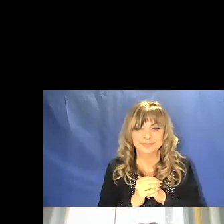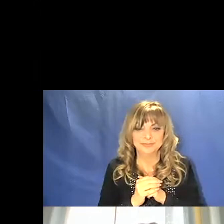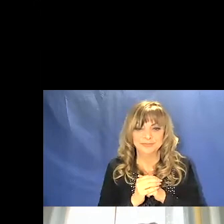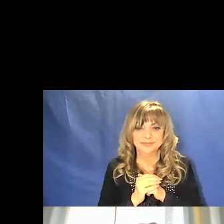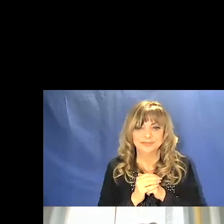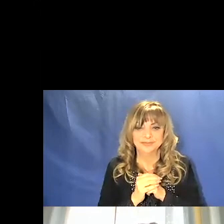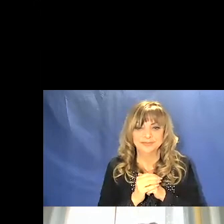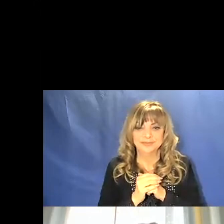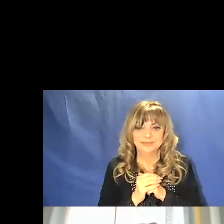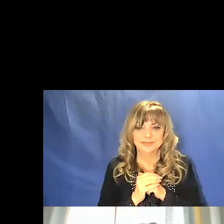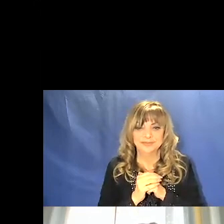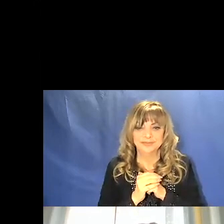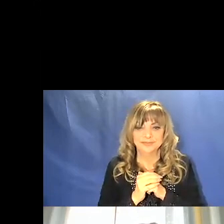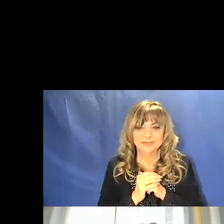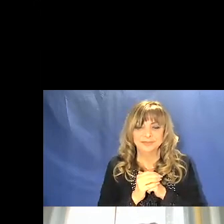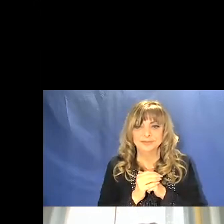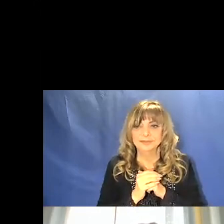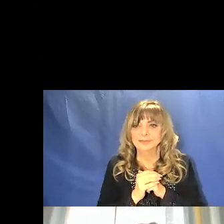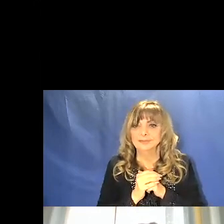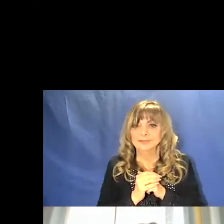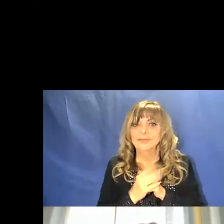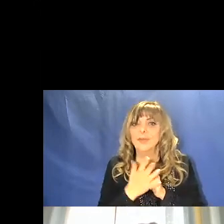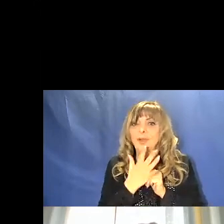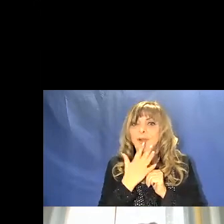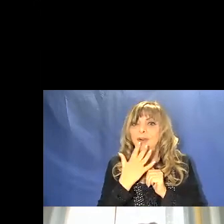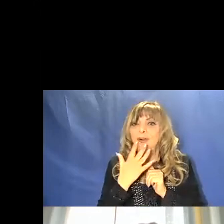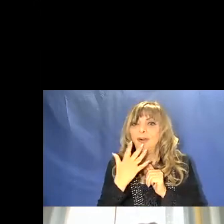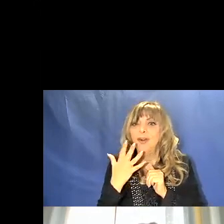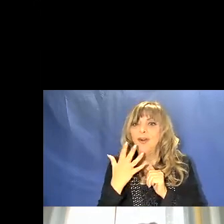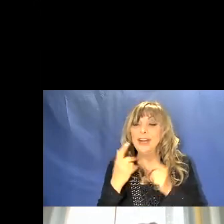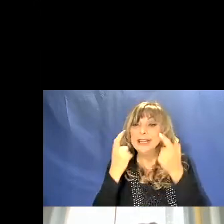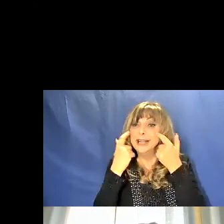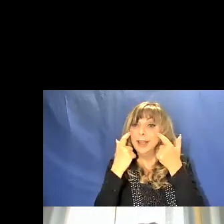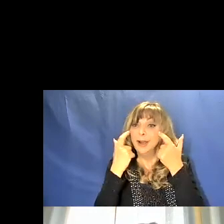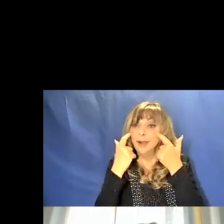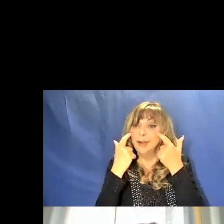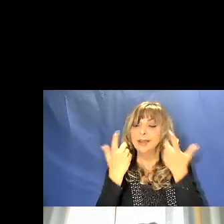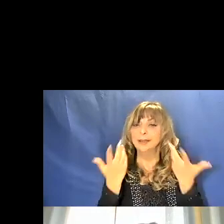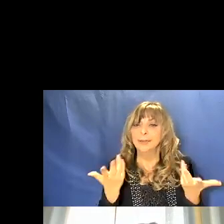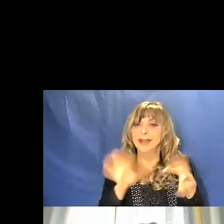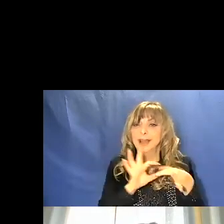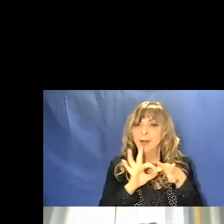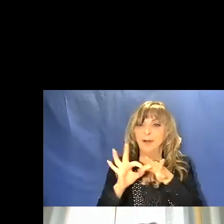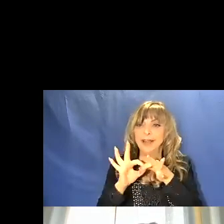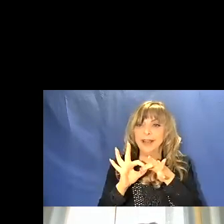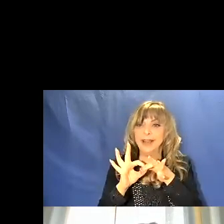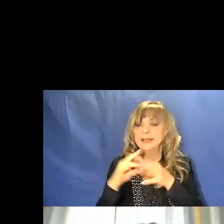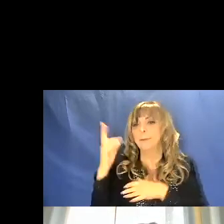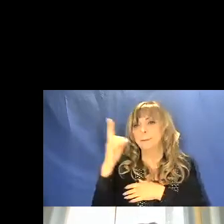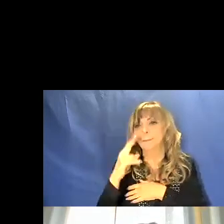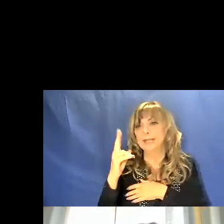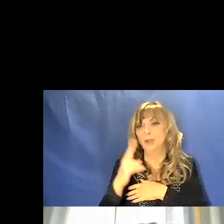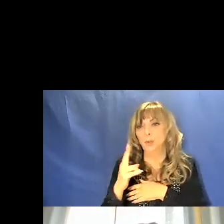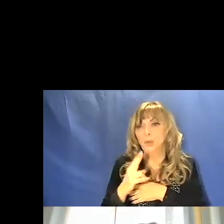e quindi sono i colori perché colori degli occhi perché sono legati alle pitture alle